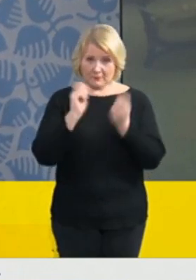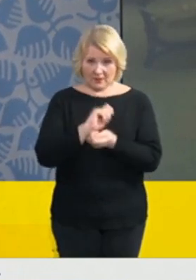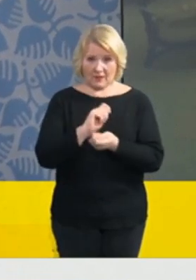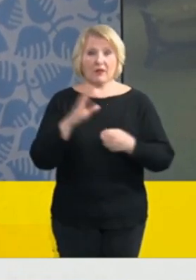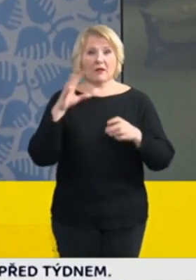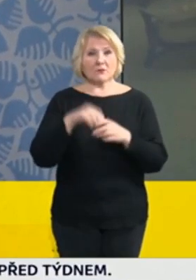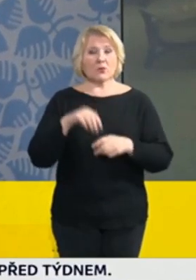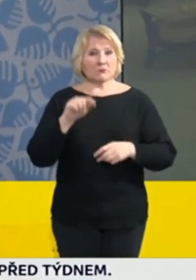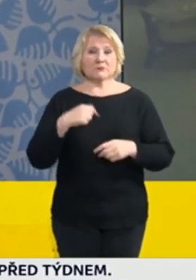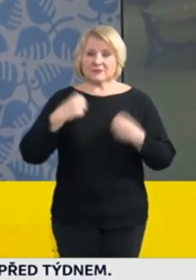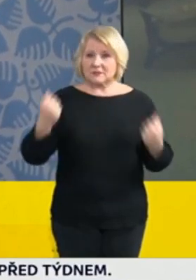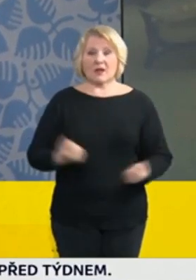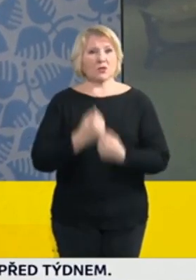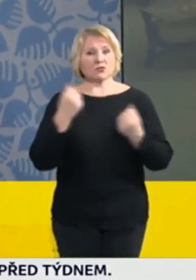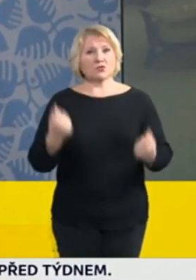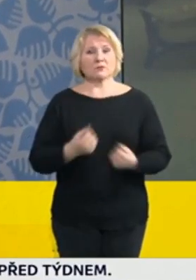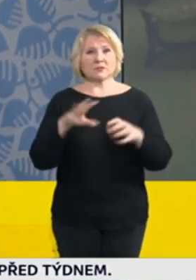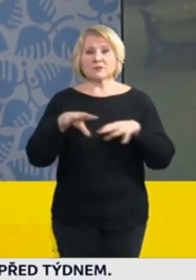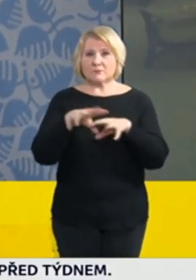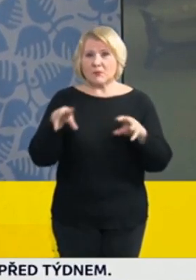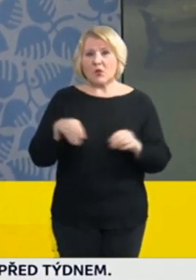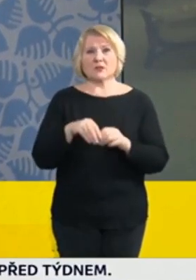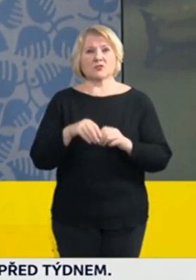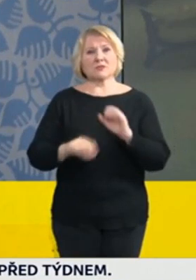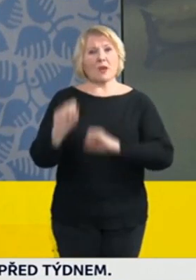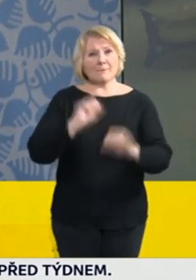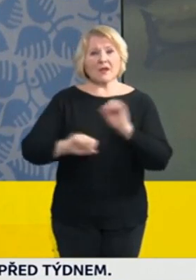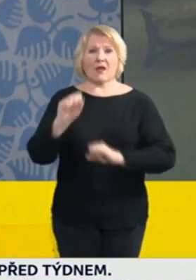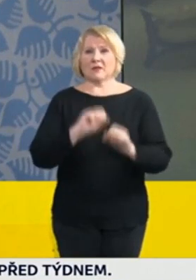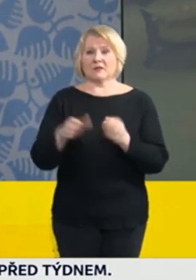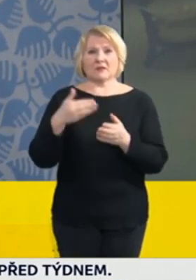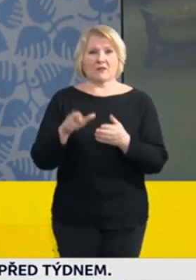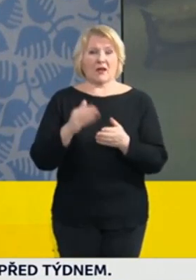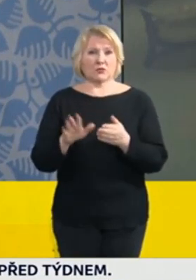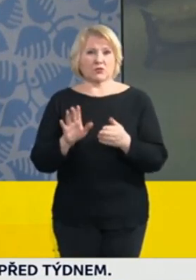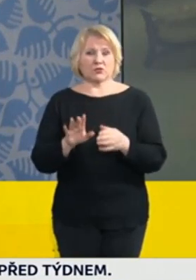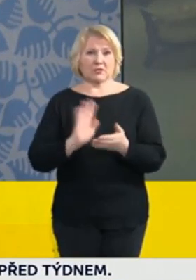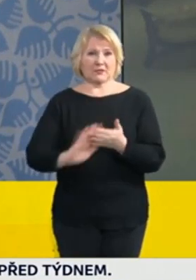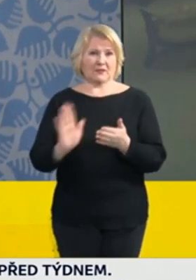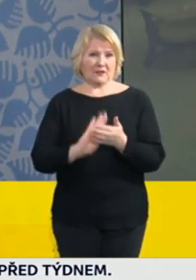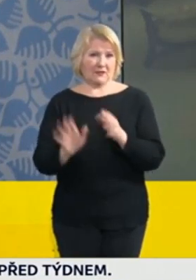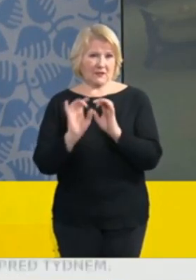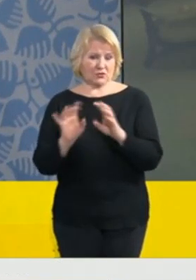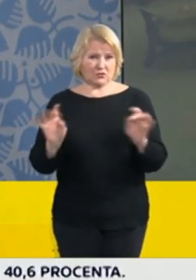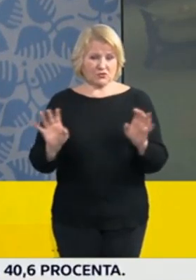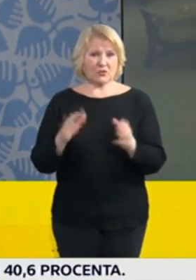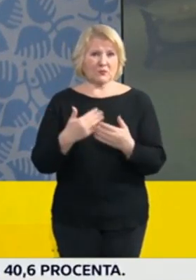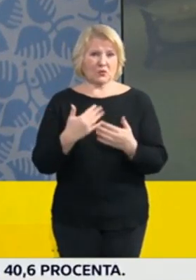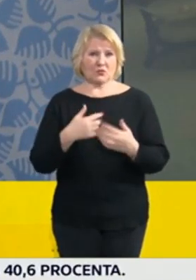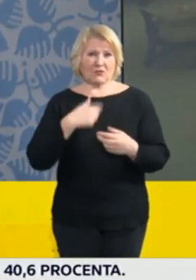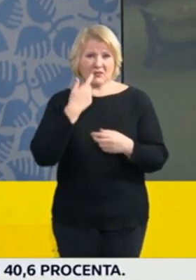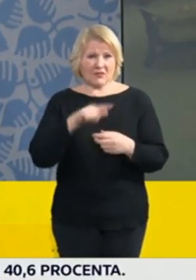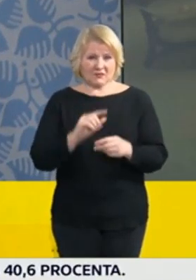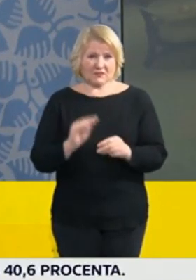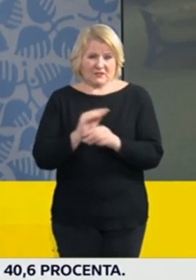se snažíme společně zabránit dalšímu rychlému šíření o nemocnění, které ve své